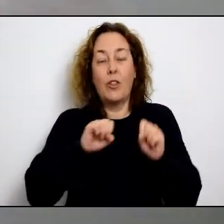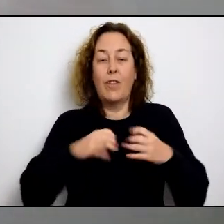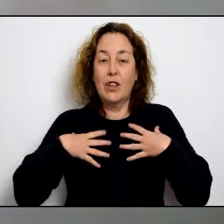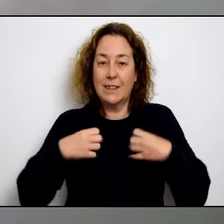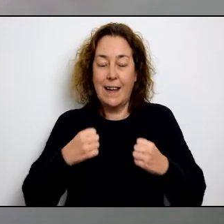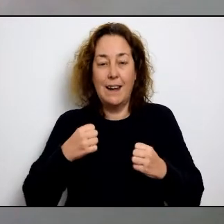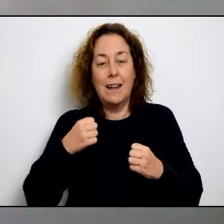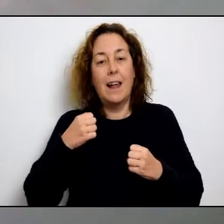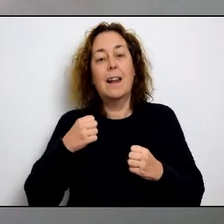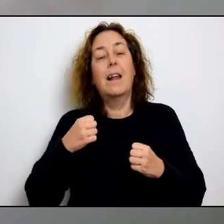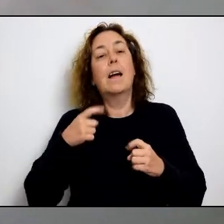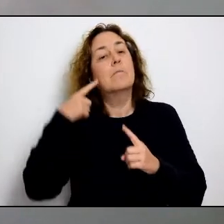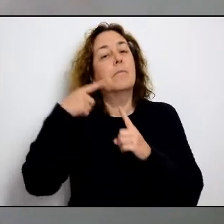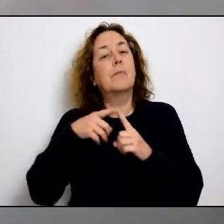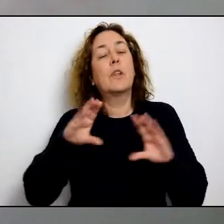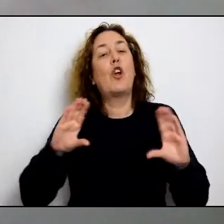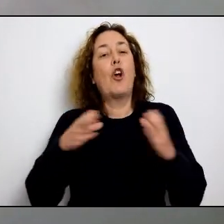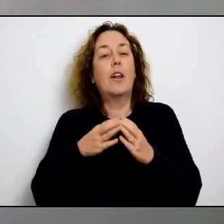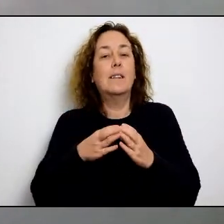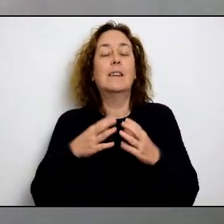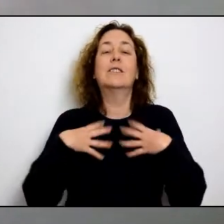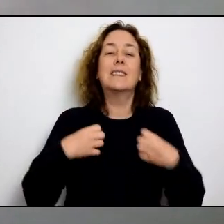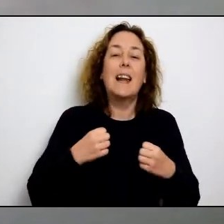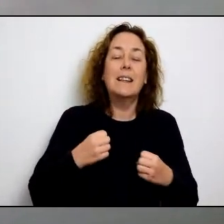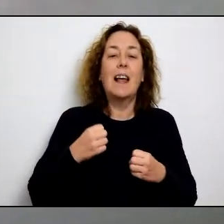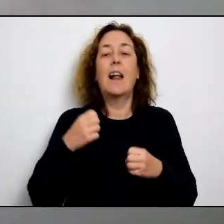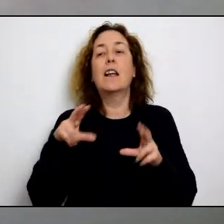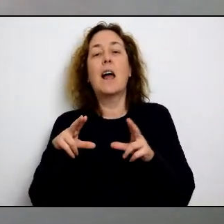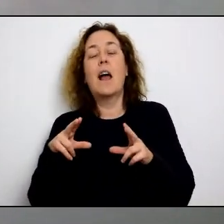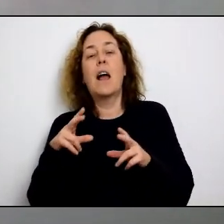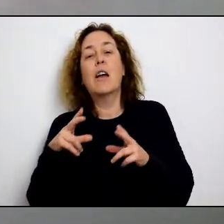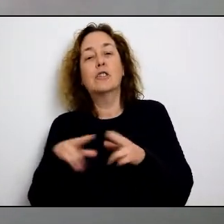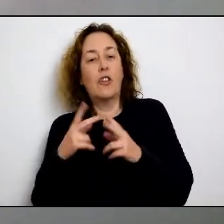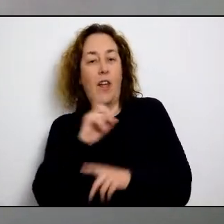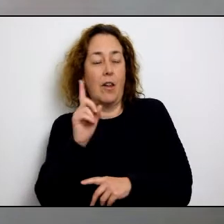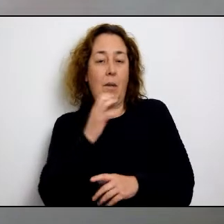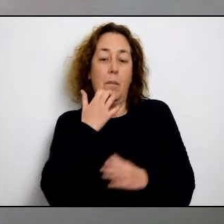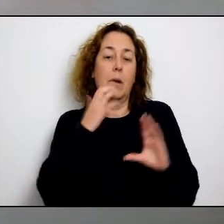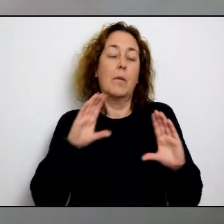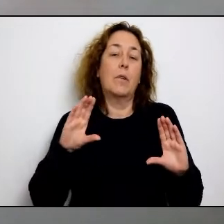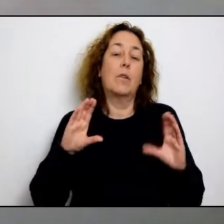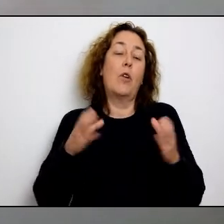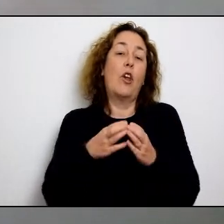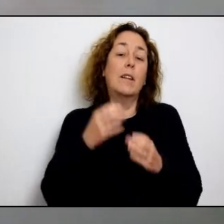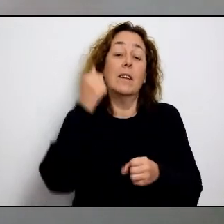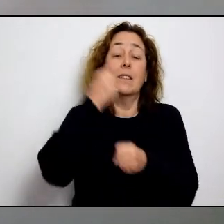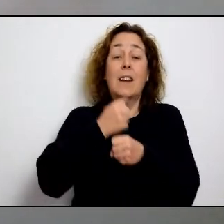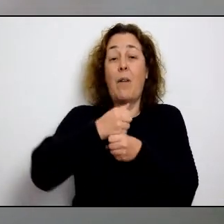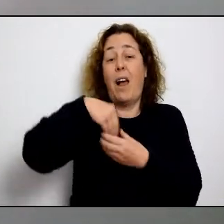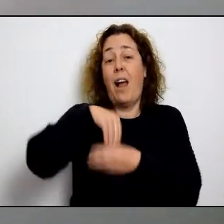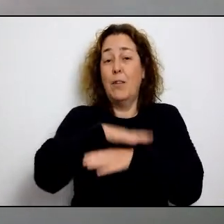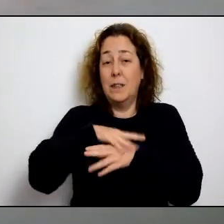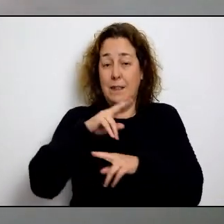setmana hem formalitzat també la comana de subministrament de protecció sanitària dirigida a col·lectius no